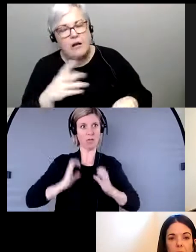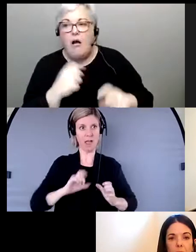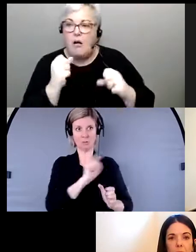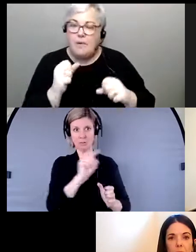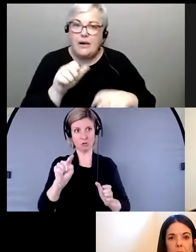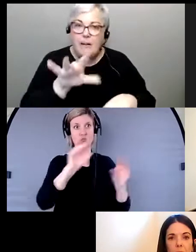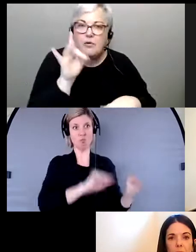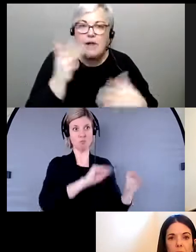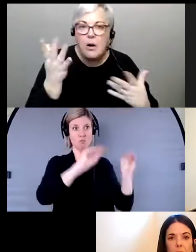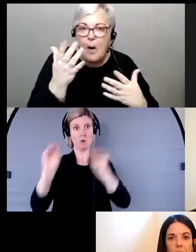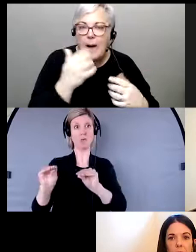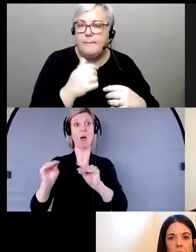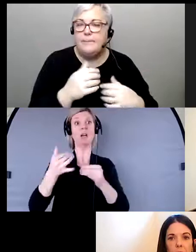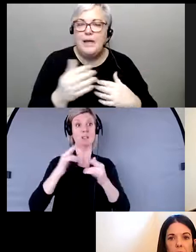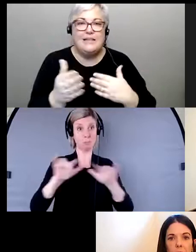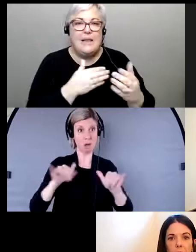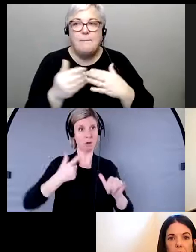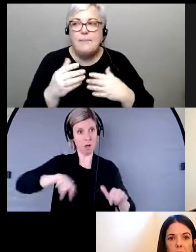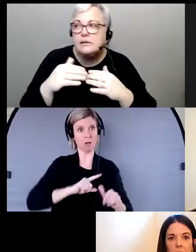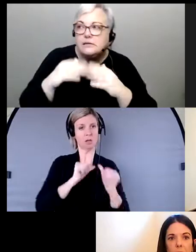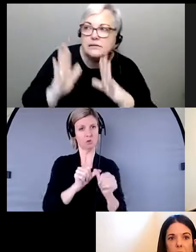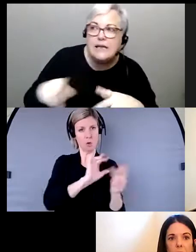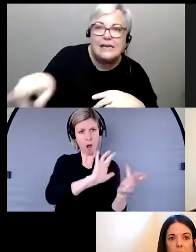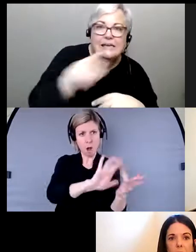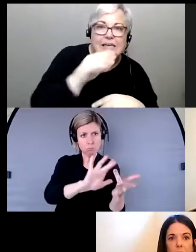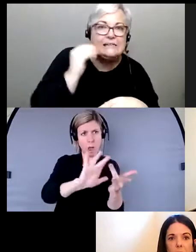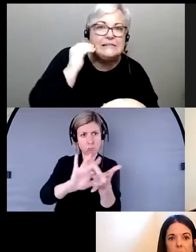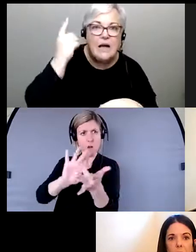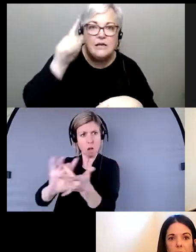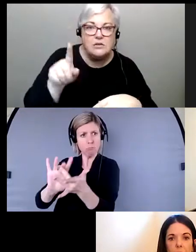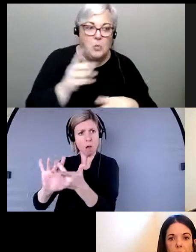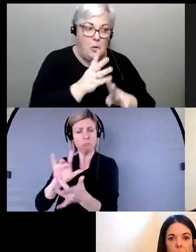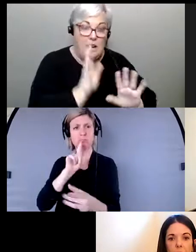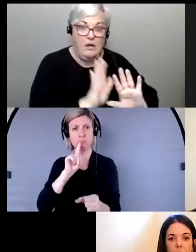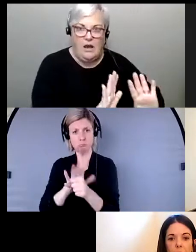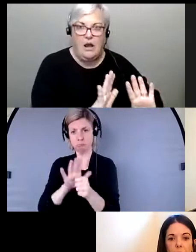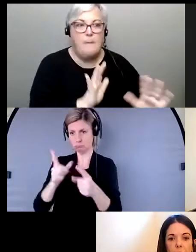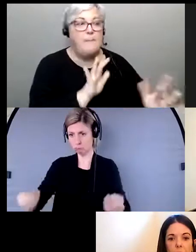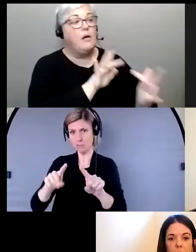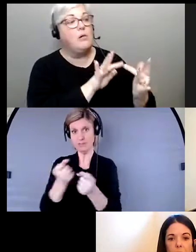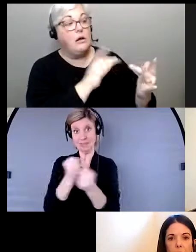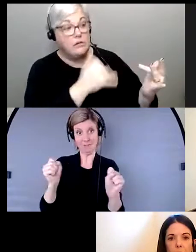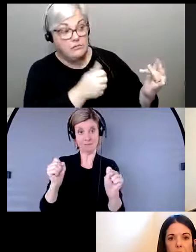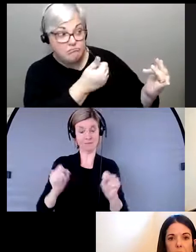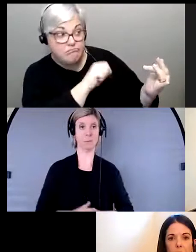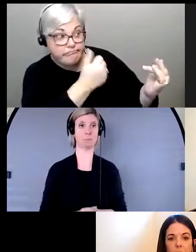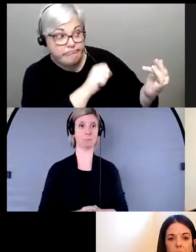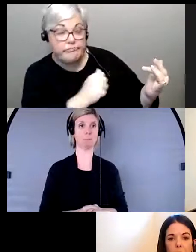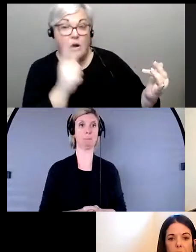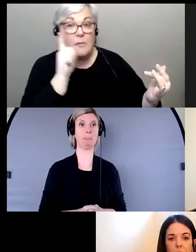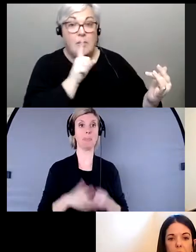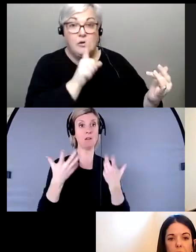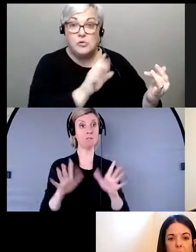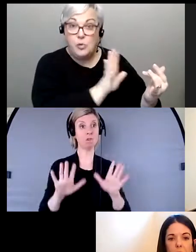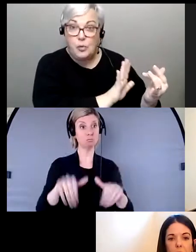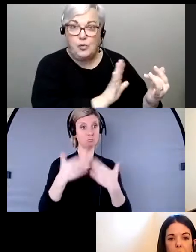des lieux de résidence pour nos clients tout en gardant le contact avec eux pour nous assurer qu'ils étaient et qu